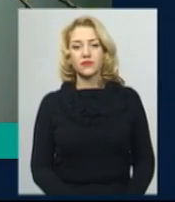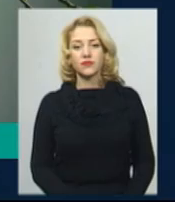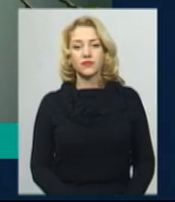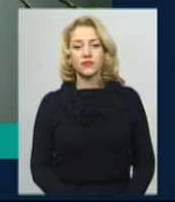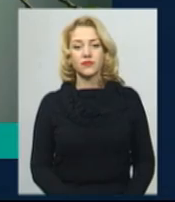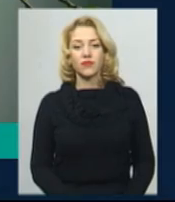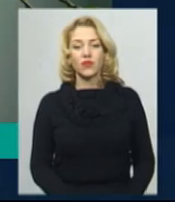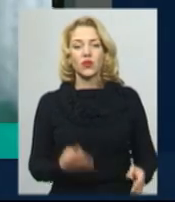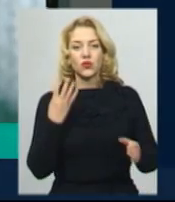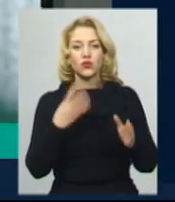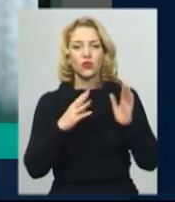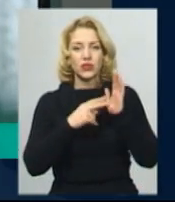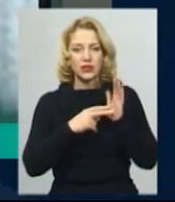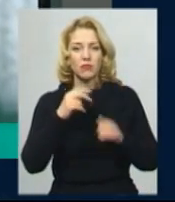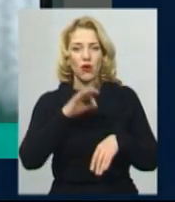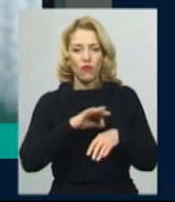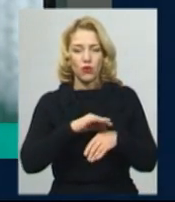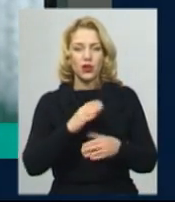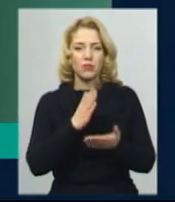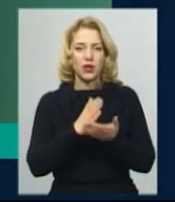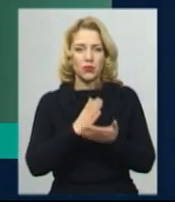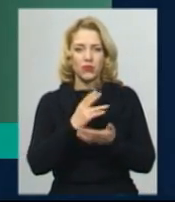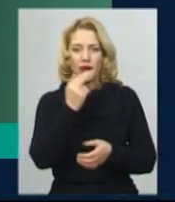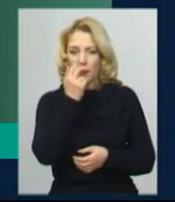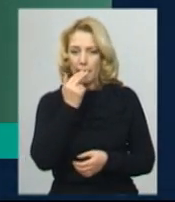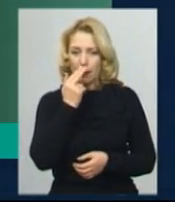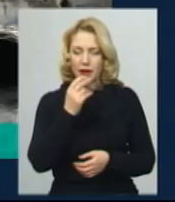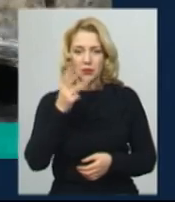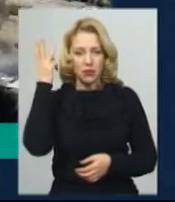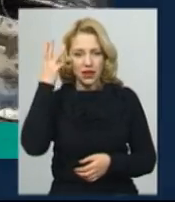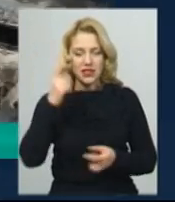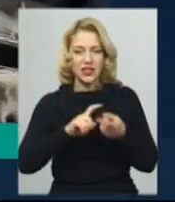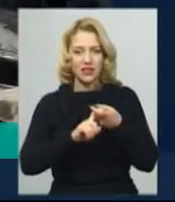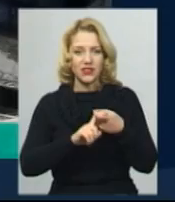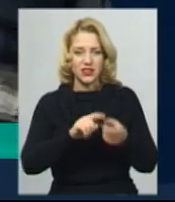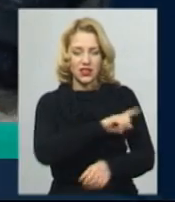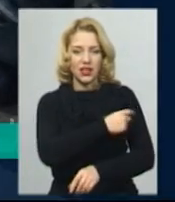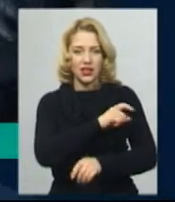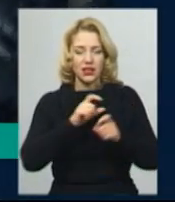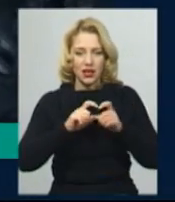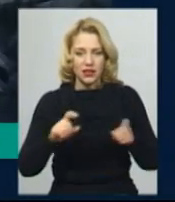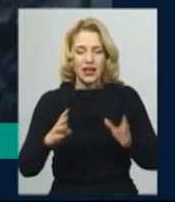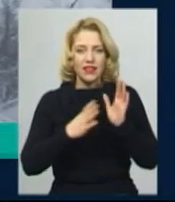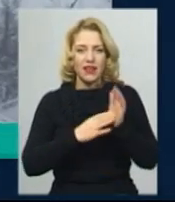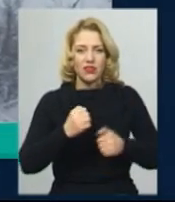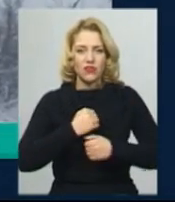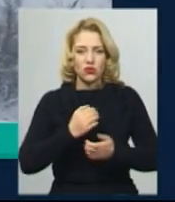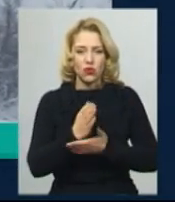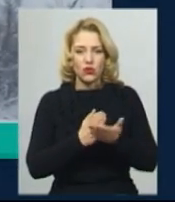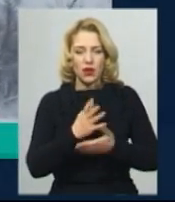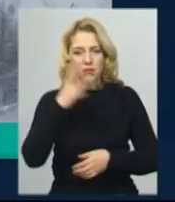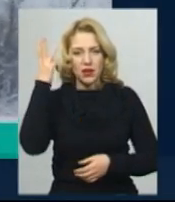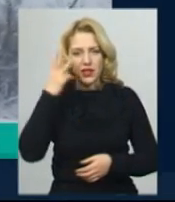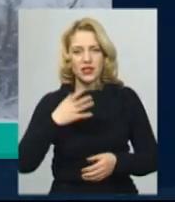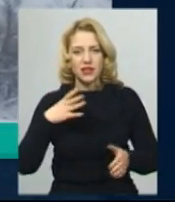Музика 47 хворих на гриб перебуває у Хмельницькій міській інфекційній лікарні. 9 військовослужбовців з Хмельниччини загинули під час